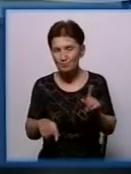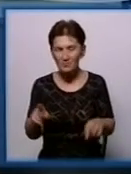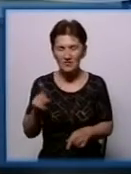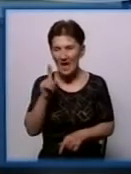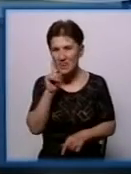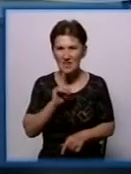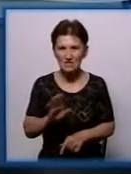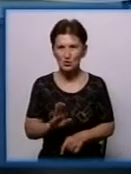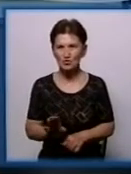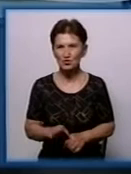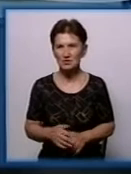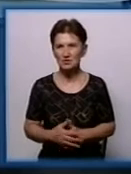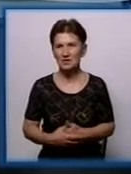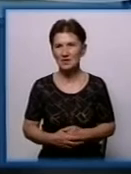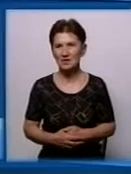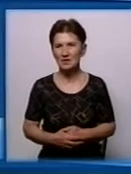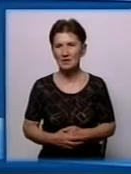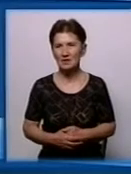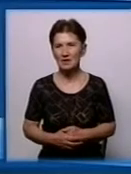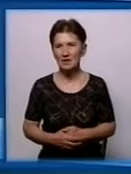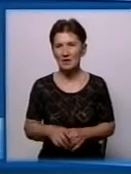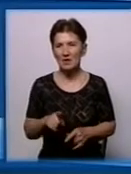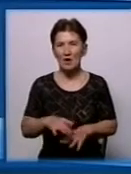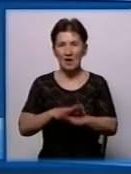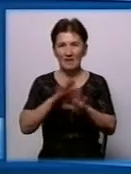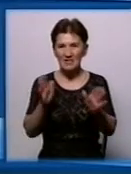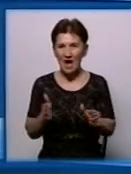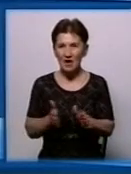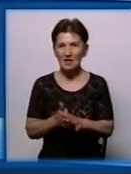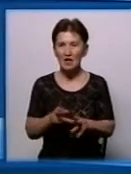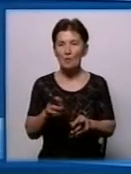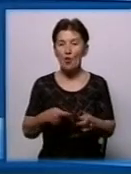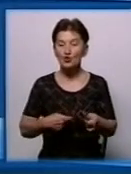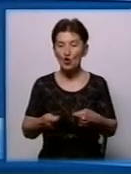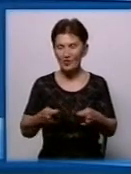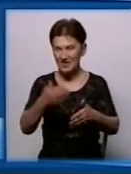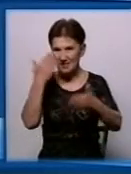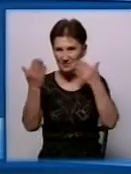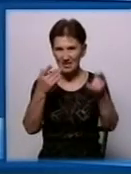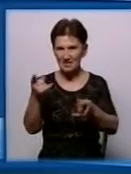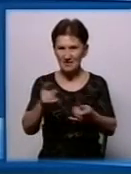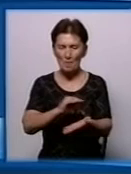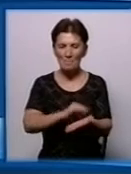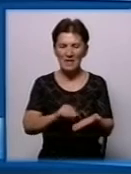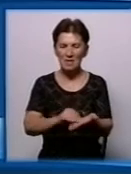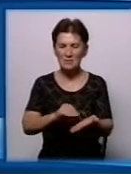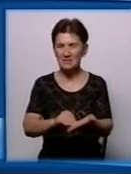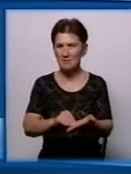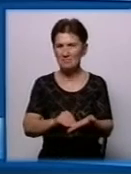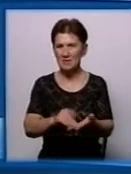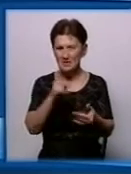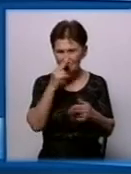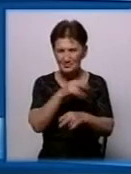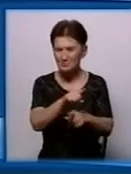в цих виконаннях. Скільки, взагалі, приписів по торговельно-розважальним центрам ви подали до суду? І що